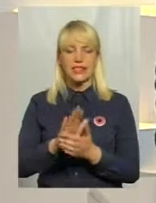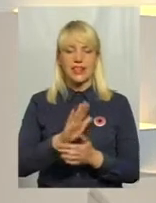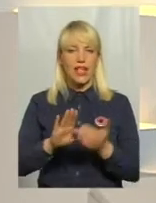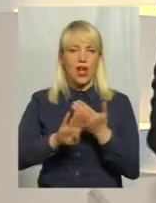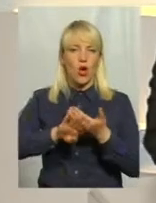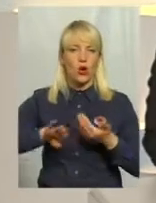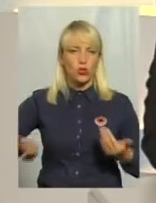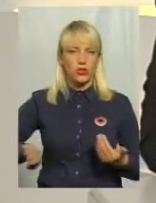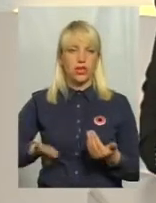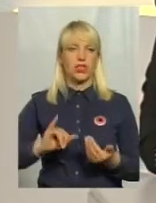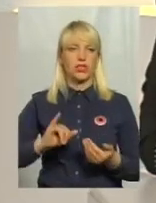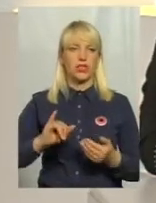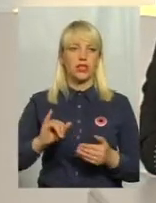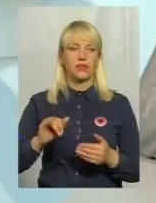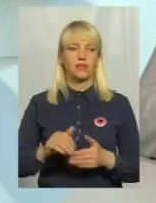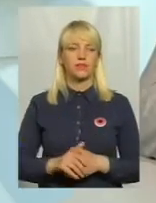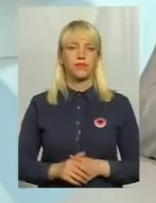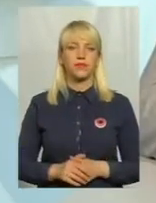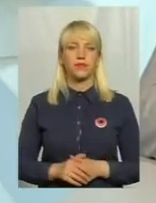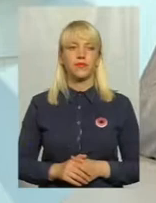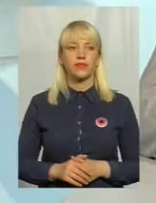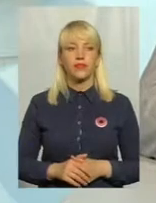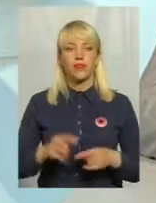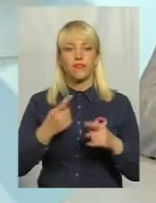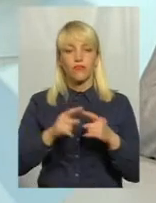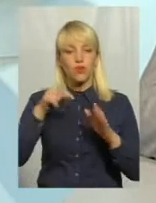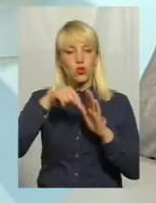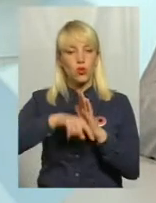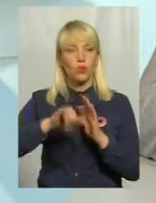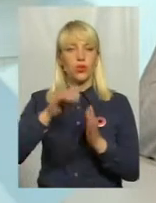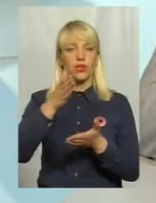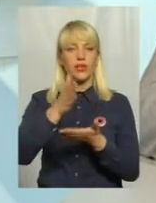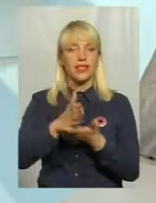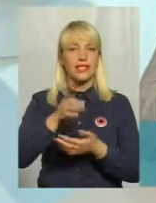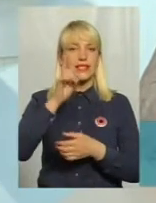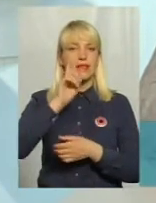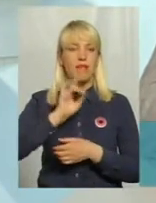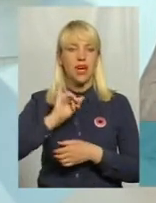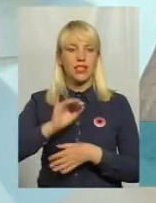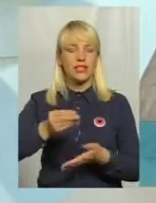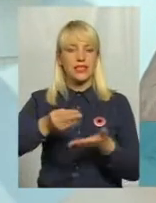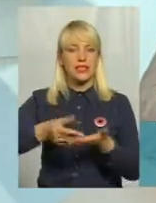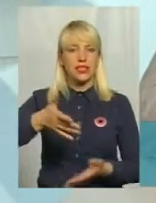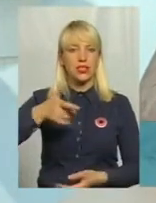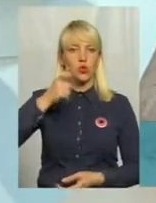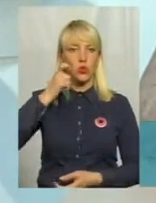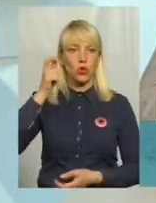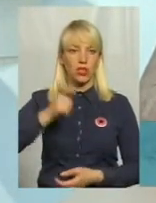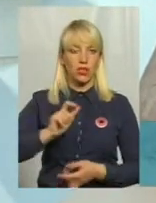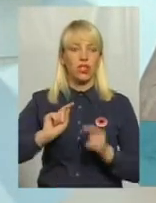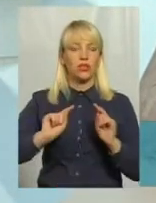у нового покоління сприйняття? Ви знаєте, в цьому і є певний смак і цінність України, тому що